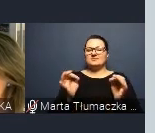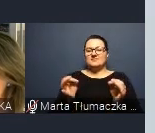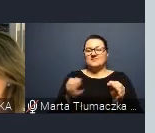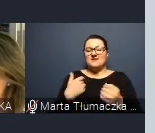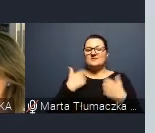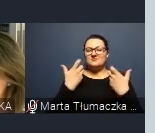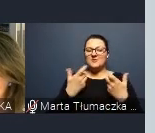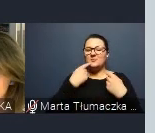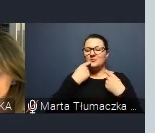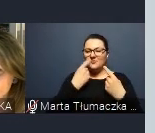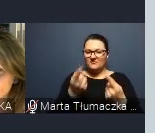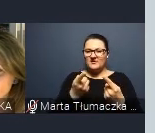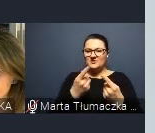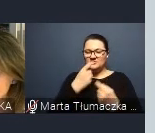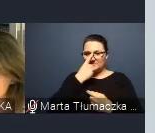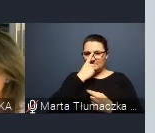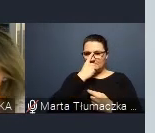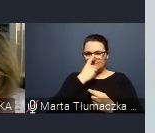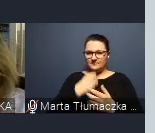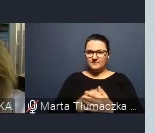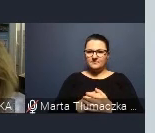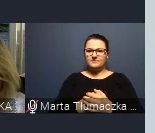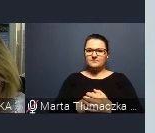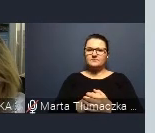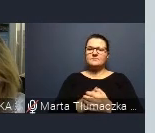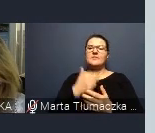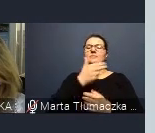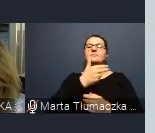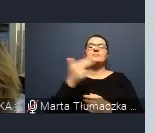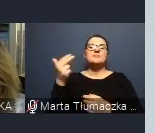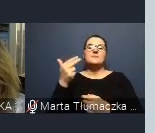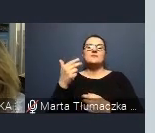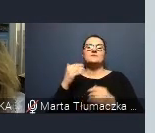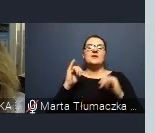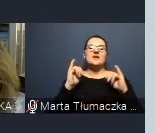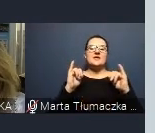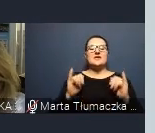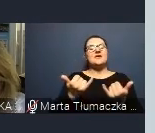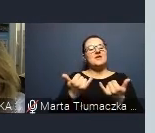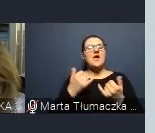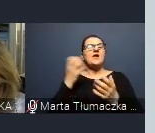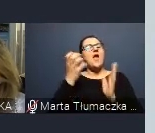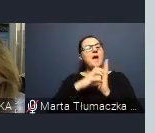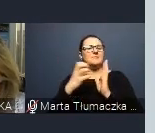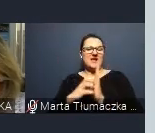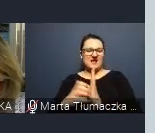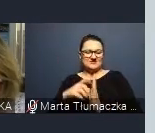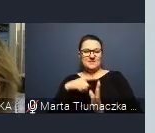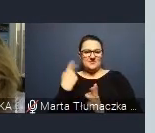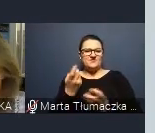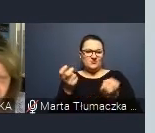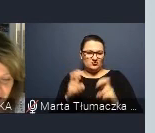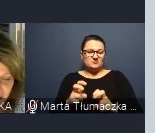jeszcze Państwu powiedzieć, to o tym, jakiego rodzaju aplikacje tworzymy dla dzieci z